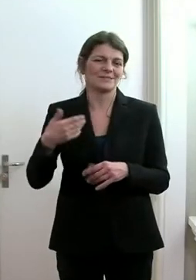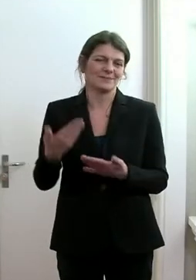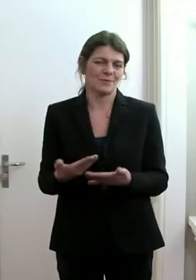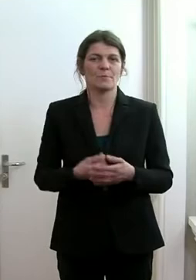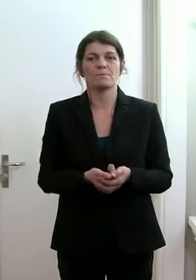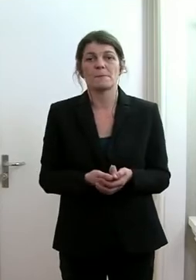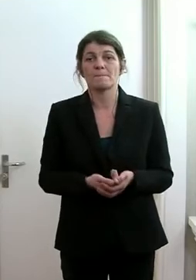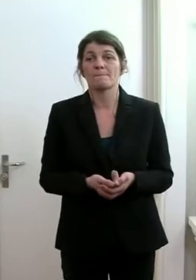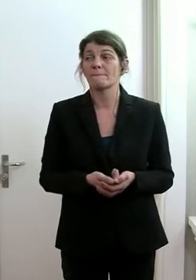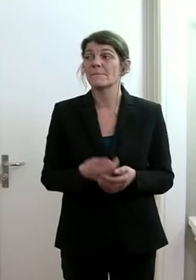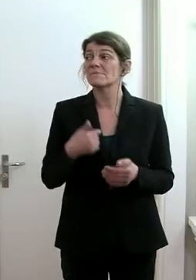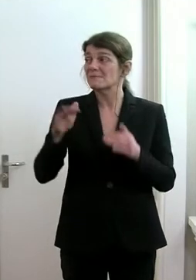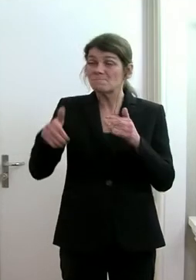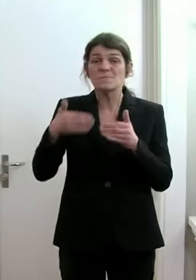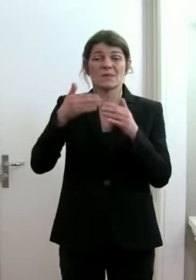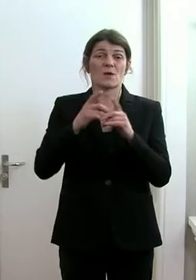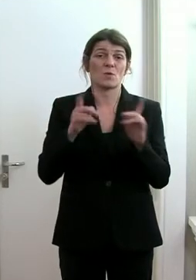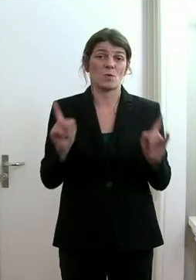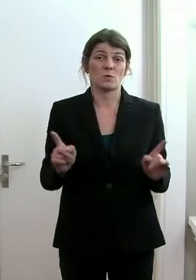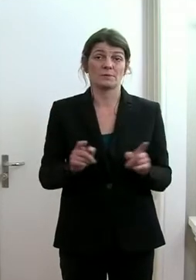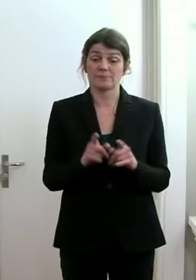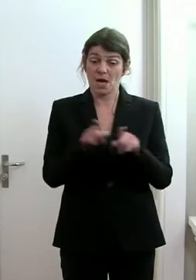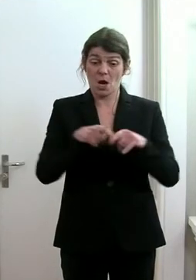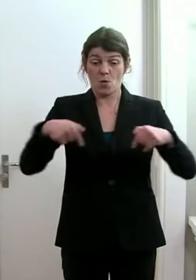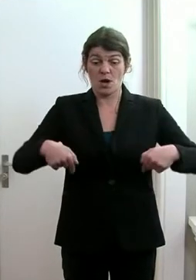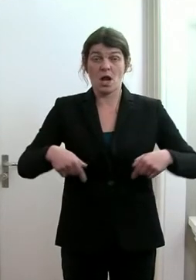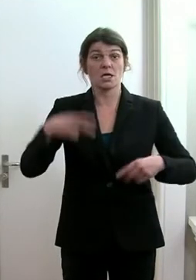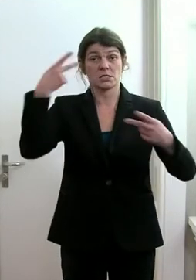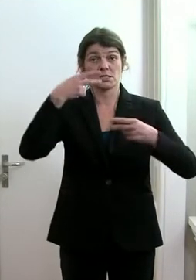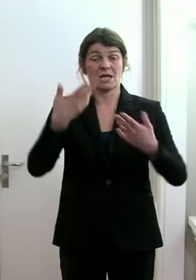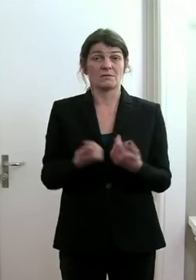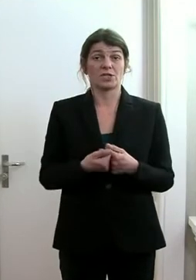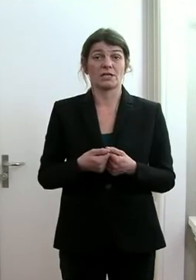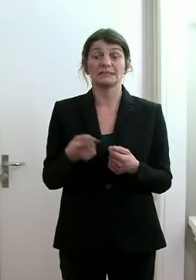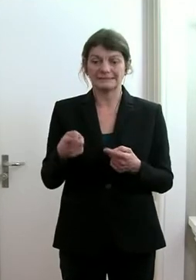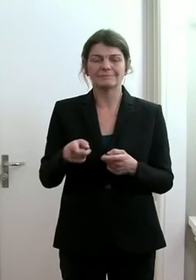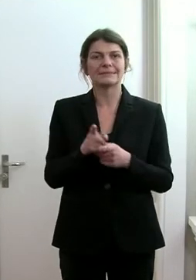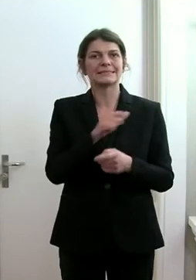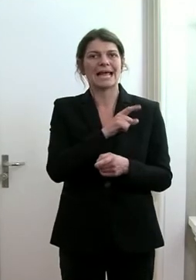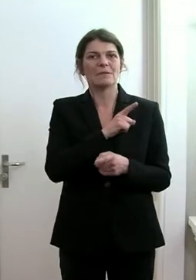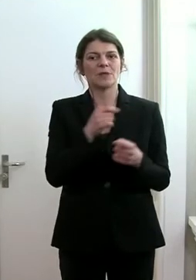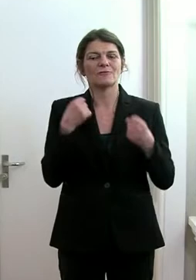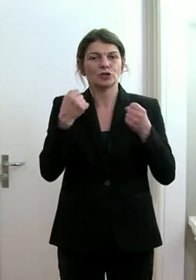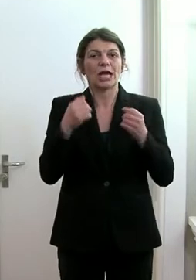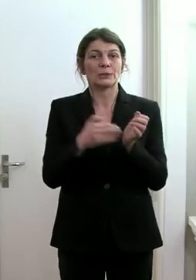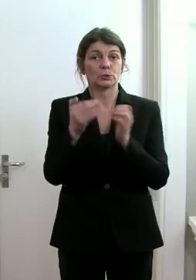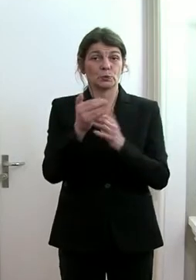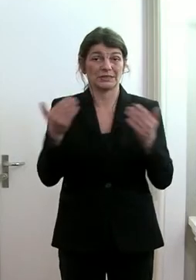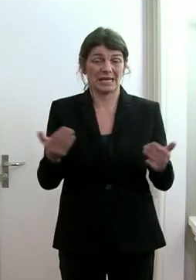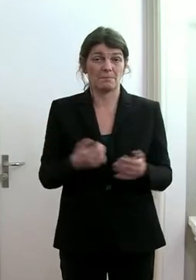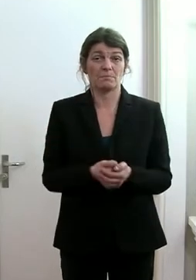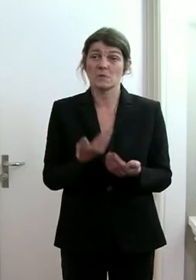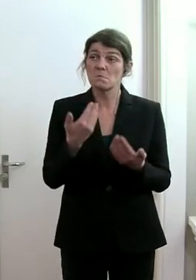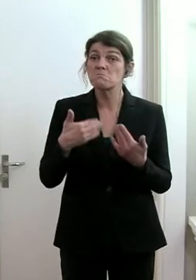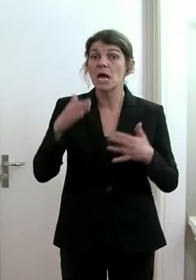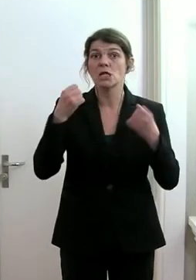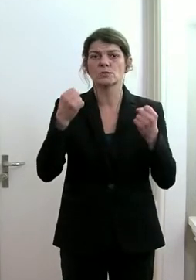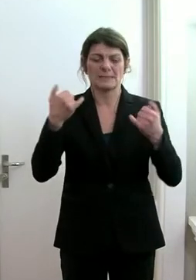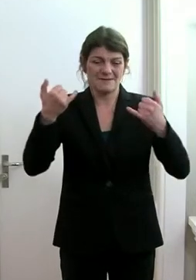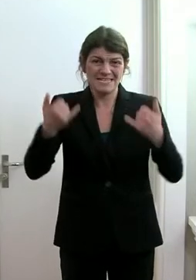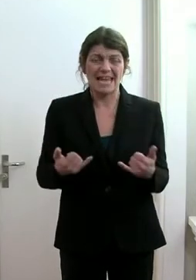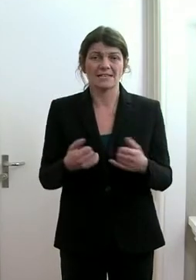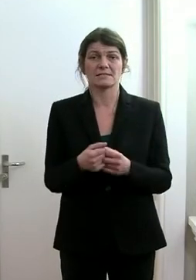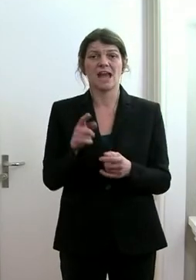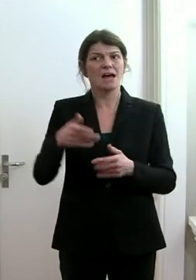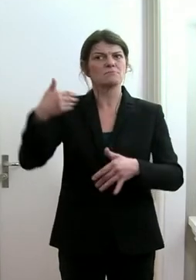Was man hier vielleicht bemerken muss noch ist, es ist auch hier ein selbst verstärkendes System. Es ist schwieriger, jetzt als